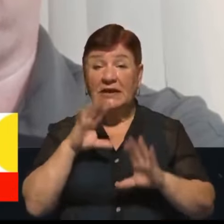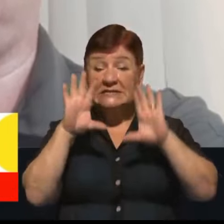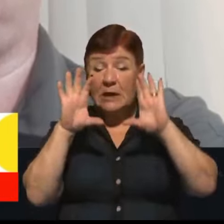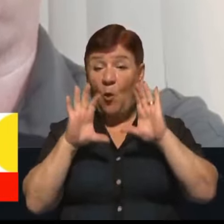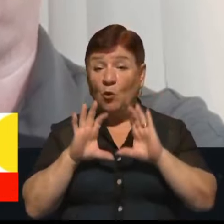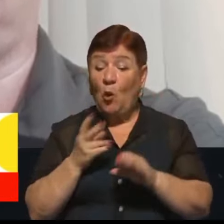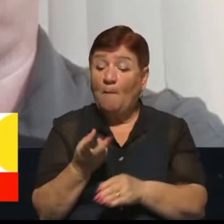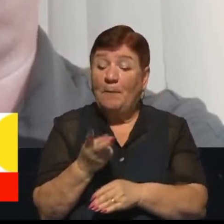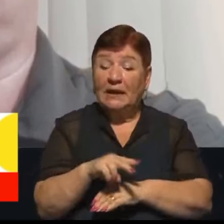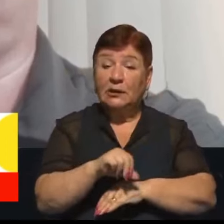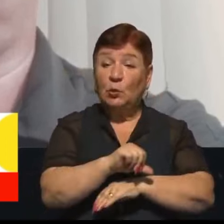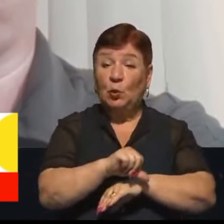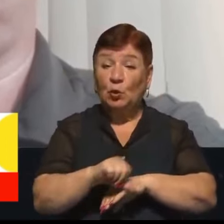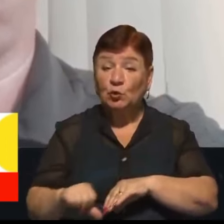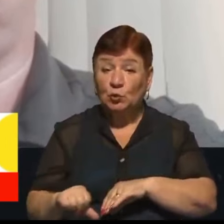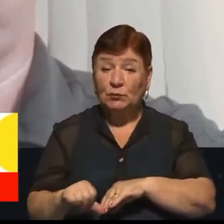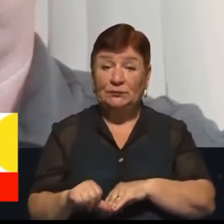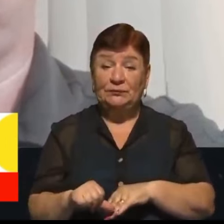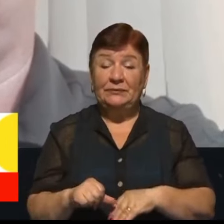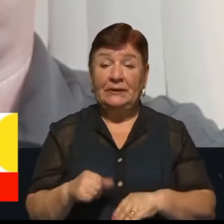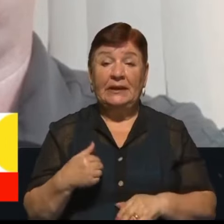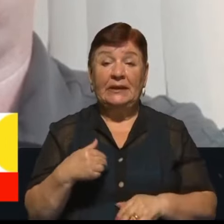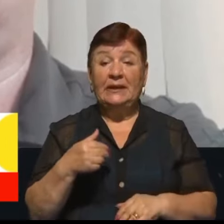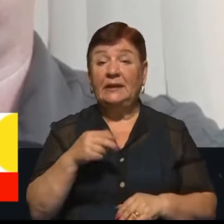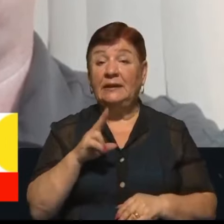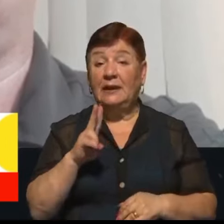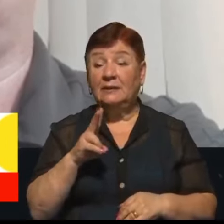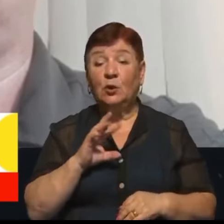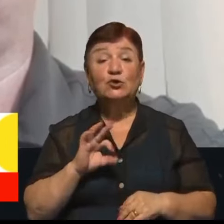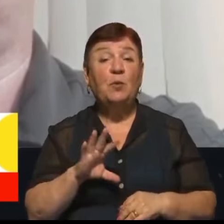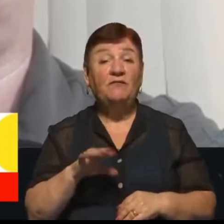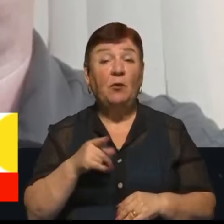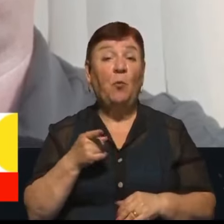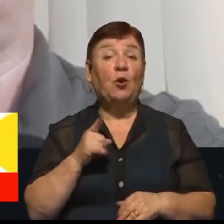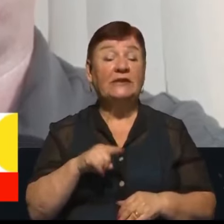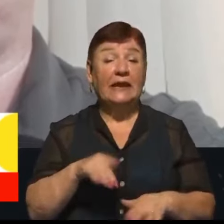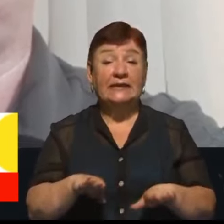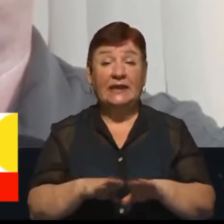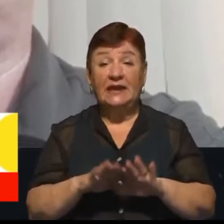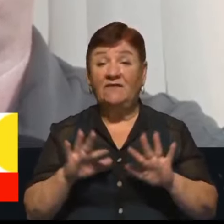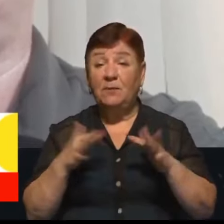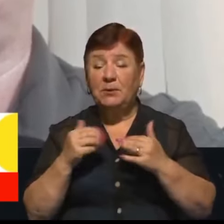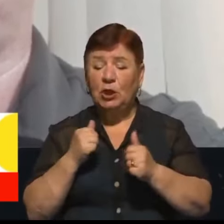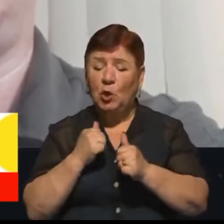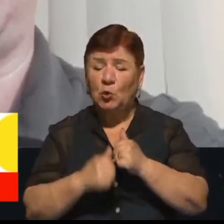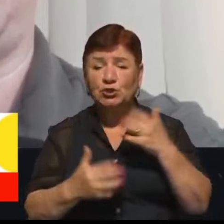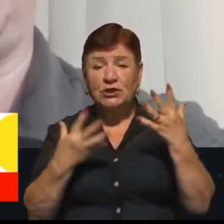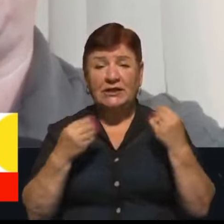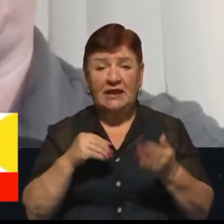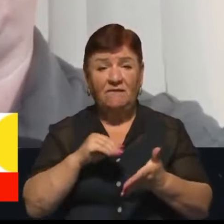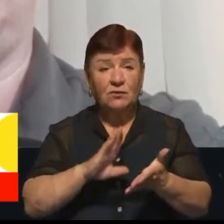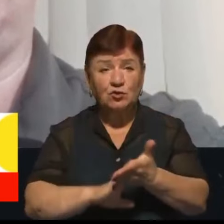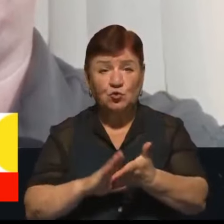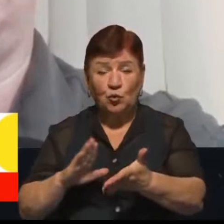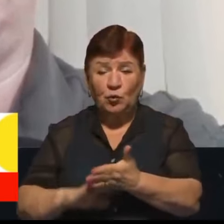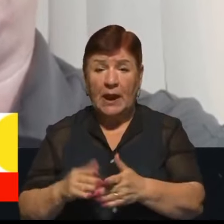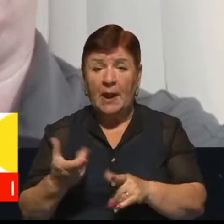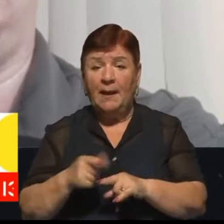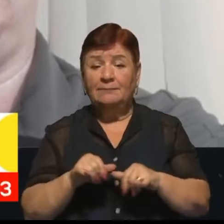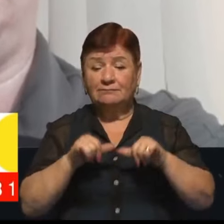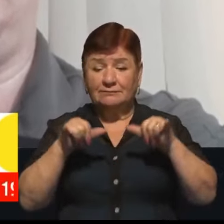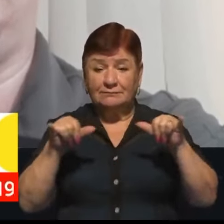кордону. І пан якраз розповів нам про те, що такі випадки щодня фіксують, їх щоразу більше.